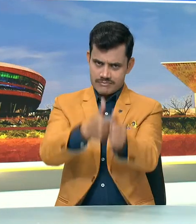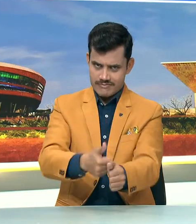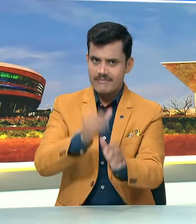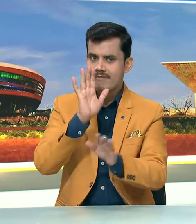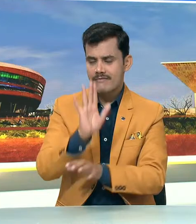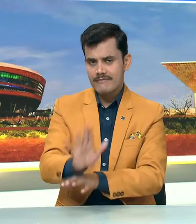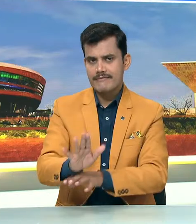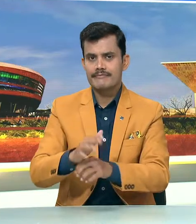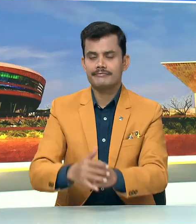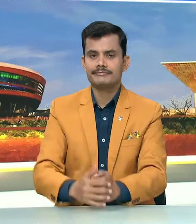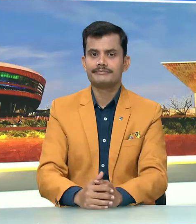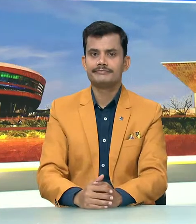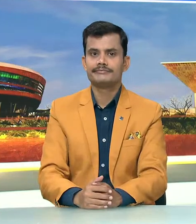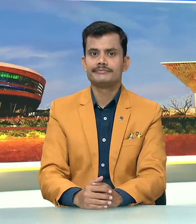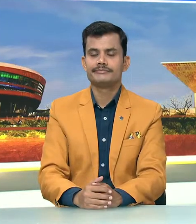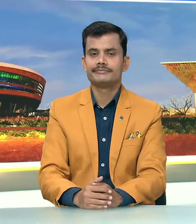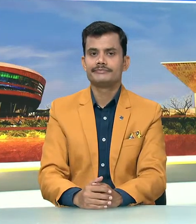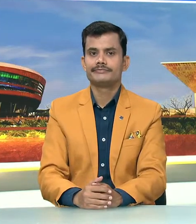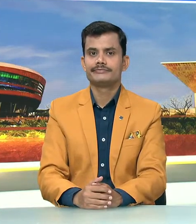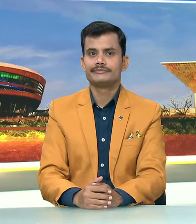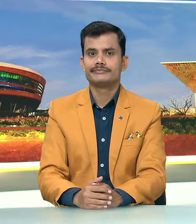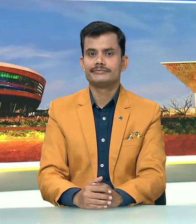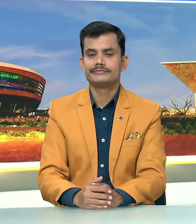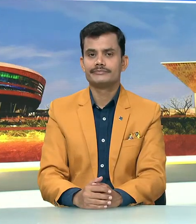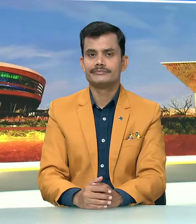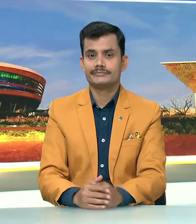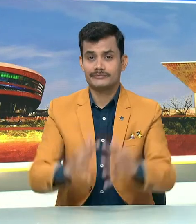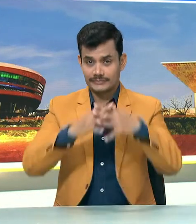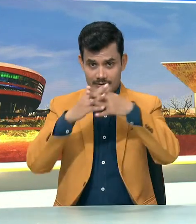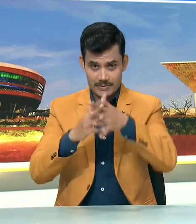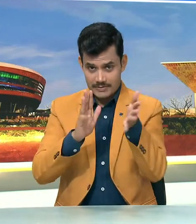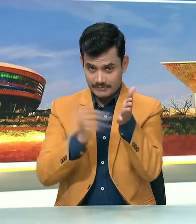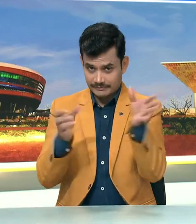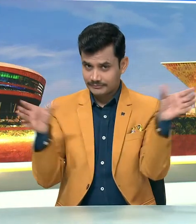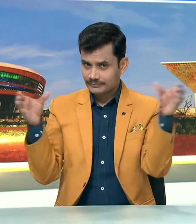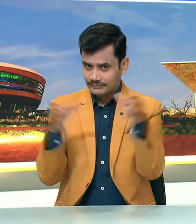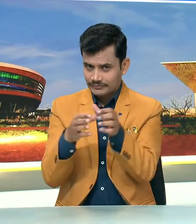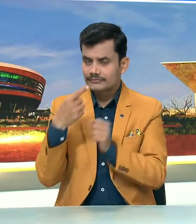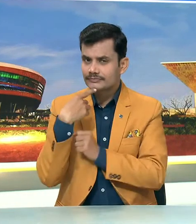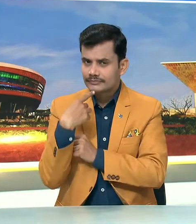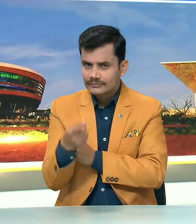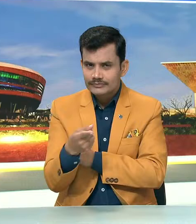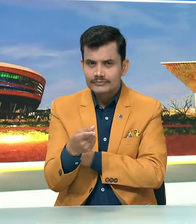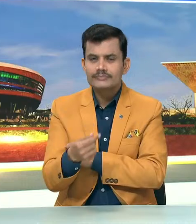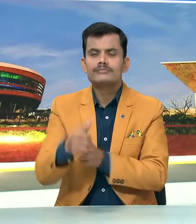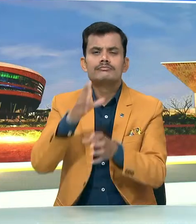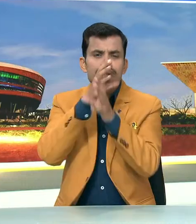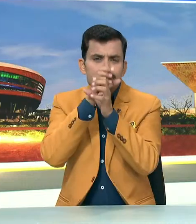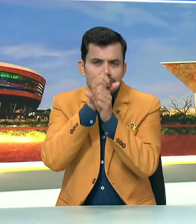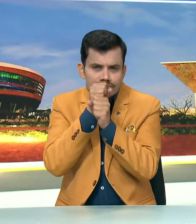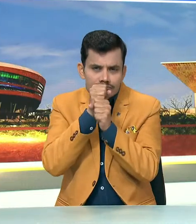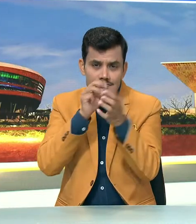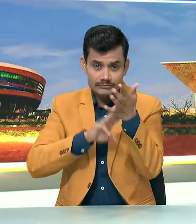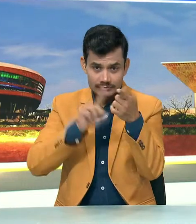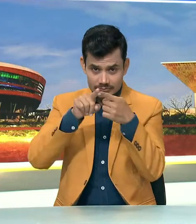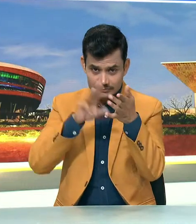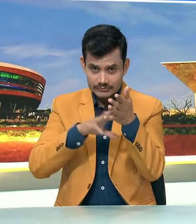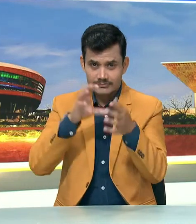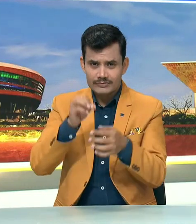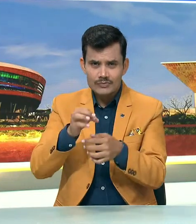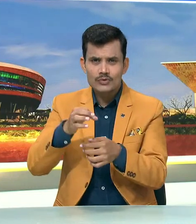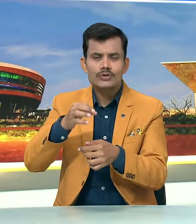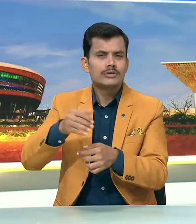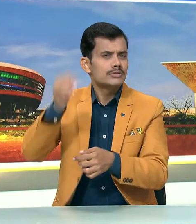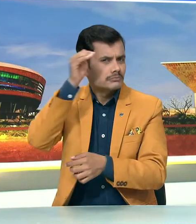विदेश मंत्राले ने कहा है कि गुप्त मैमो की खबरें